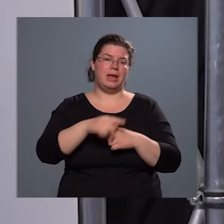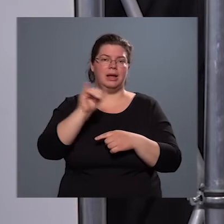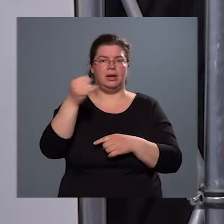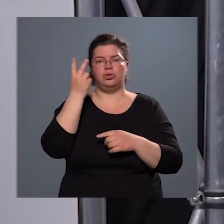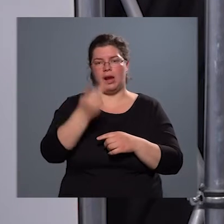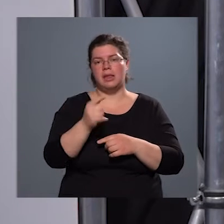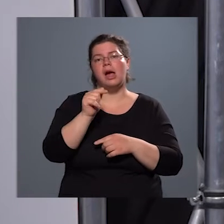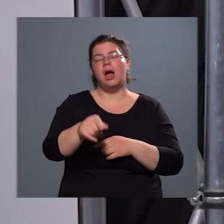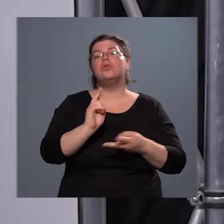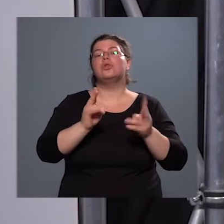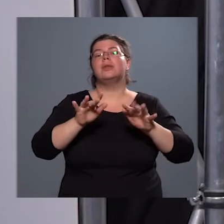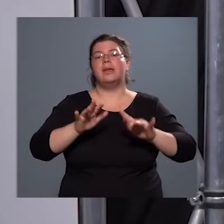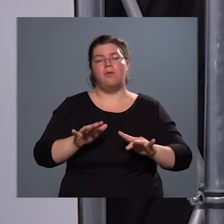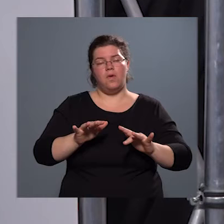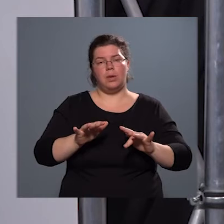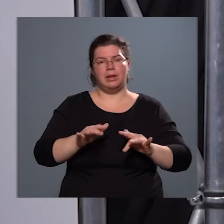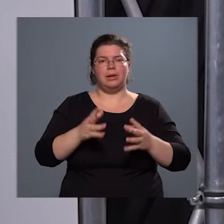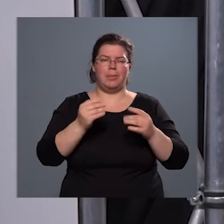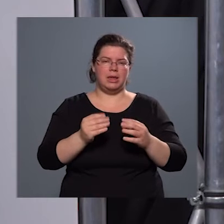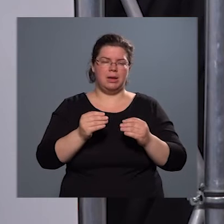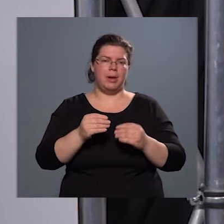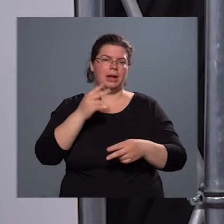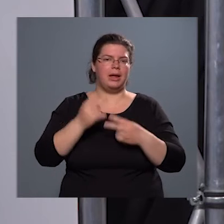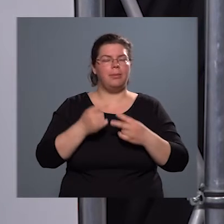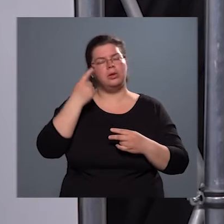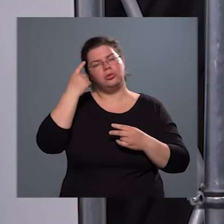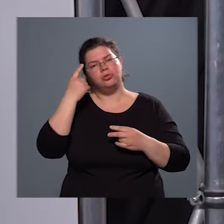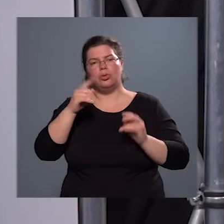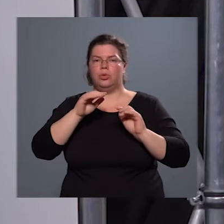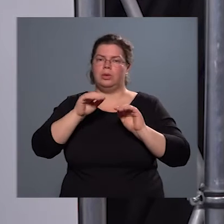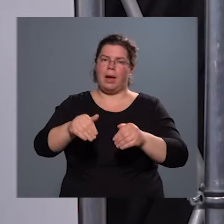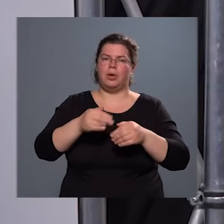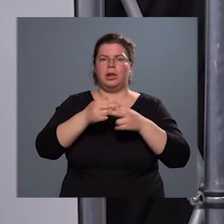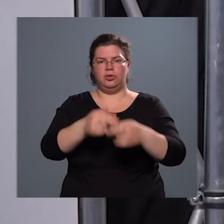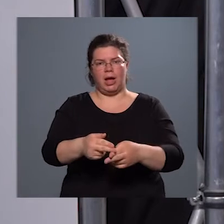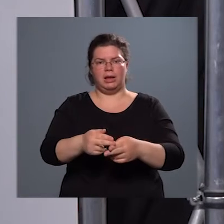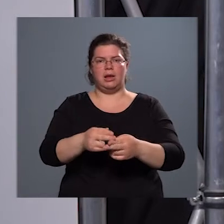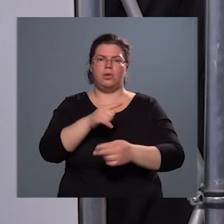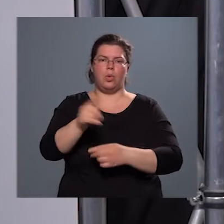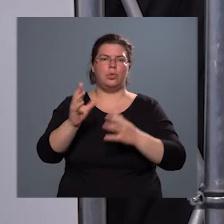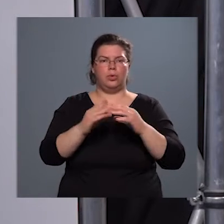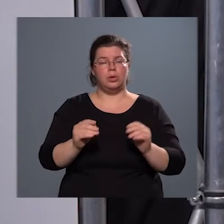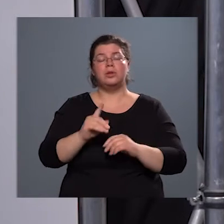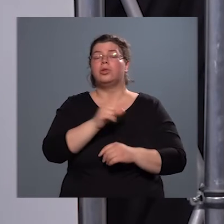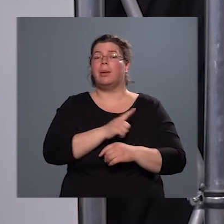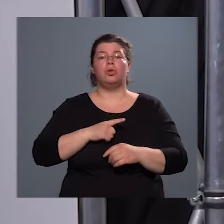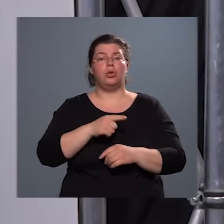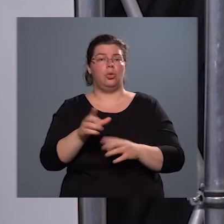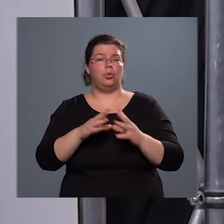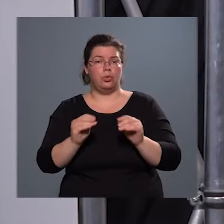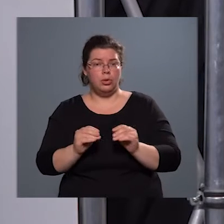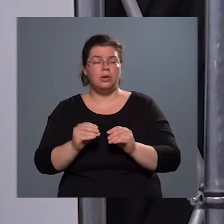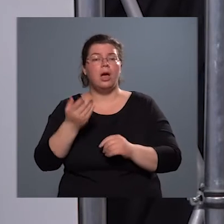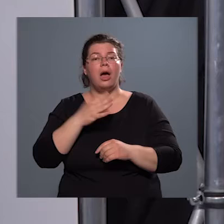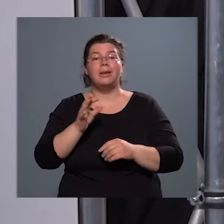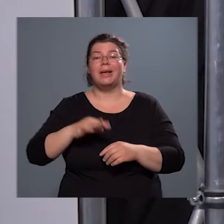látják azt, hogy az informatika az mennyiben képes támogatni és segíteni az ő gyógyulásukat, illetve nem csak a gyógyulásukat, hanem